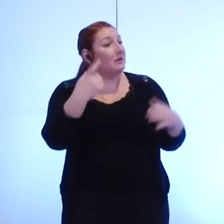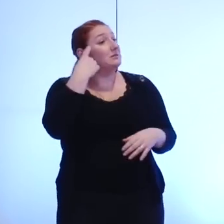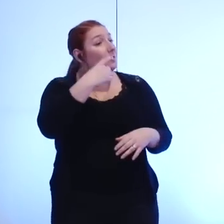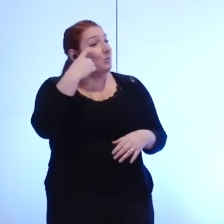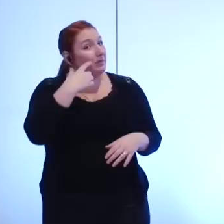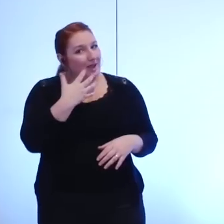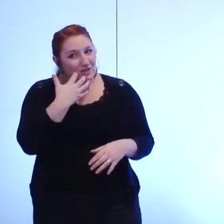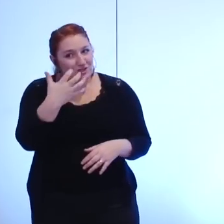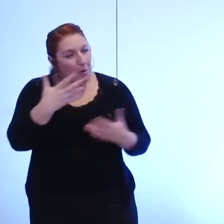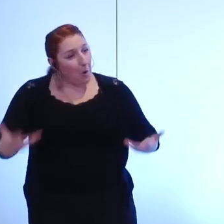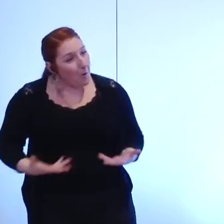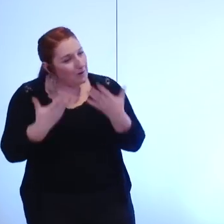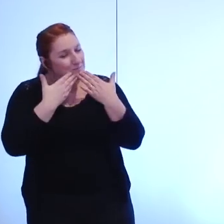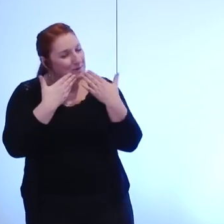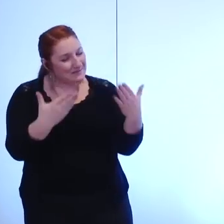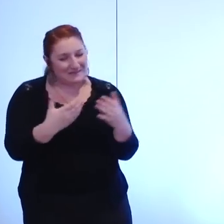chaleureux et encouragements.